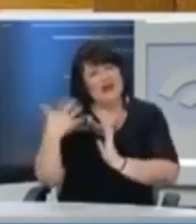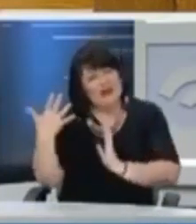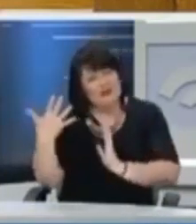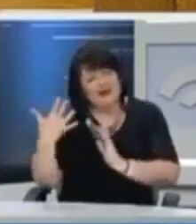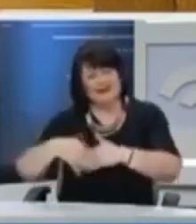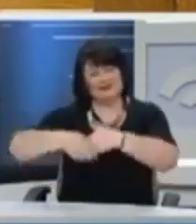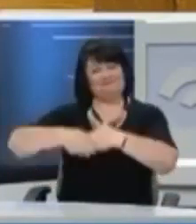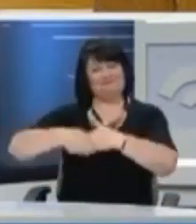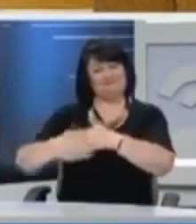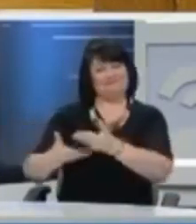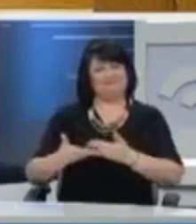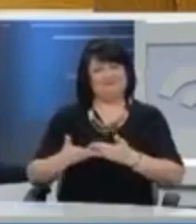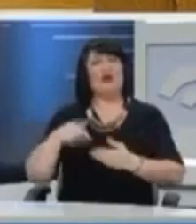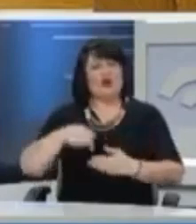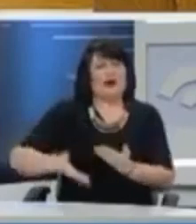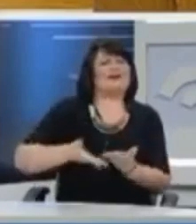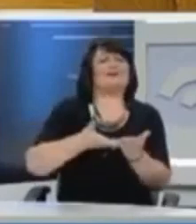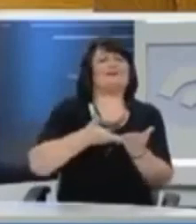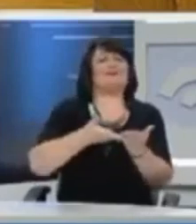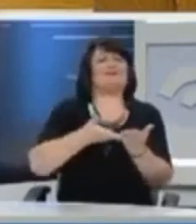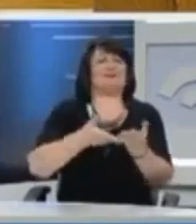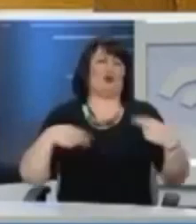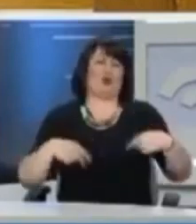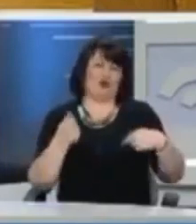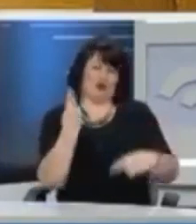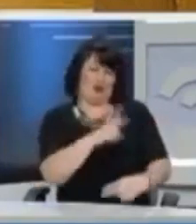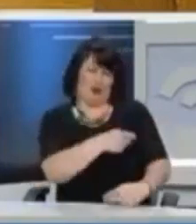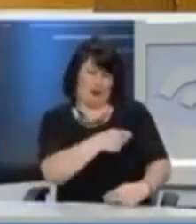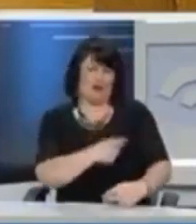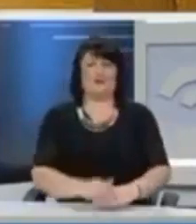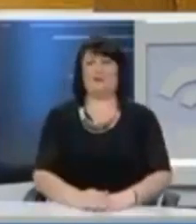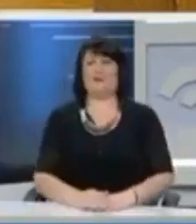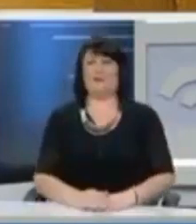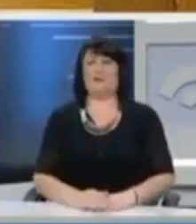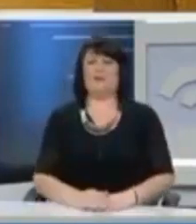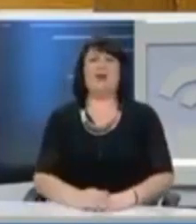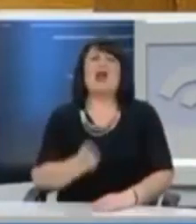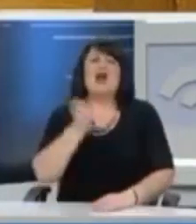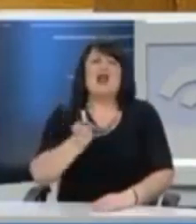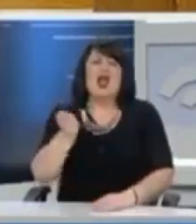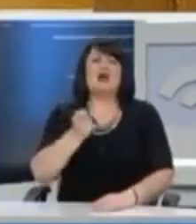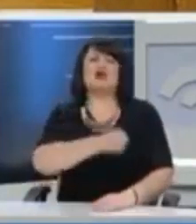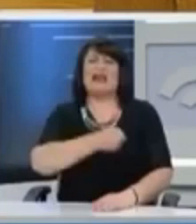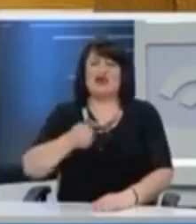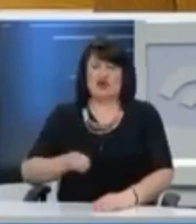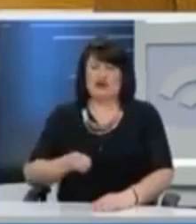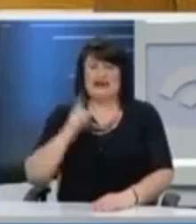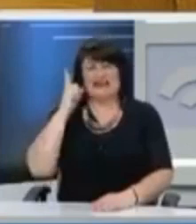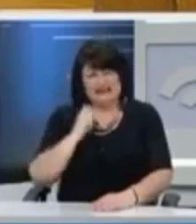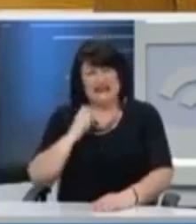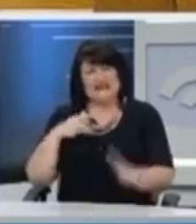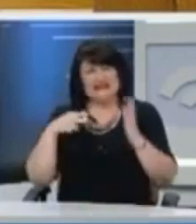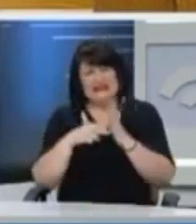γιατί η χώρα μας είναι πιασμένη σε αυτή τη σκοτωδίνη. Του χρέους, της λιτότητας, της... Ξέρετε το